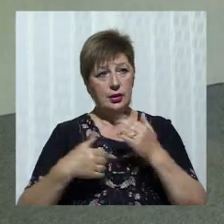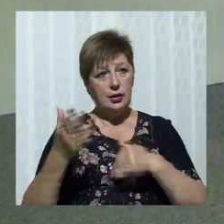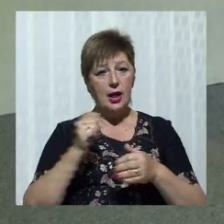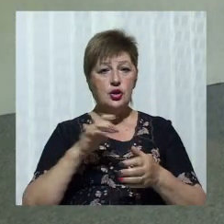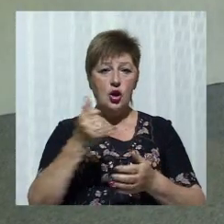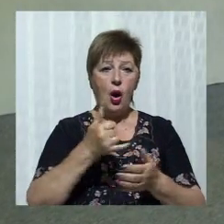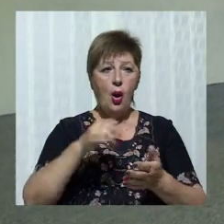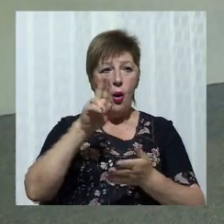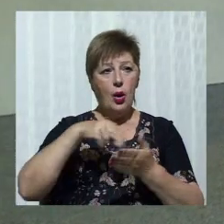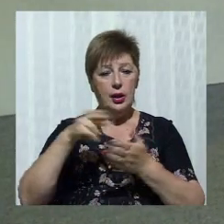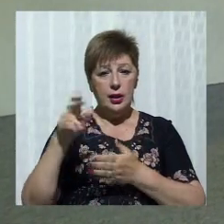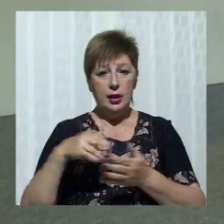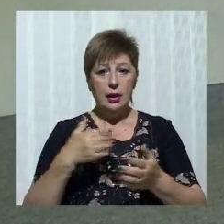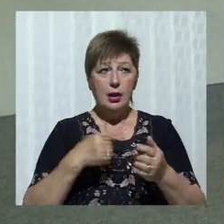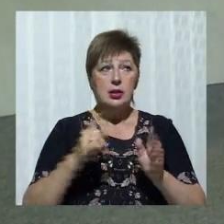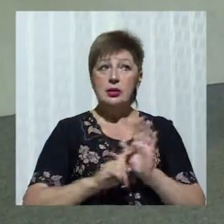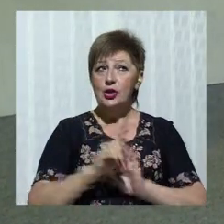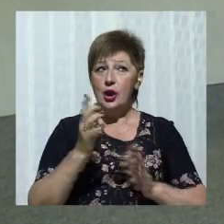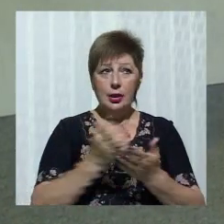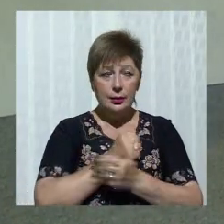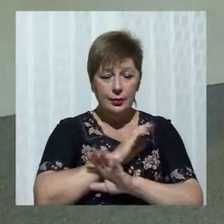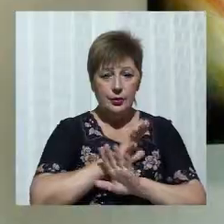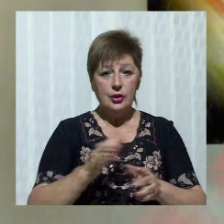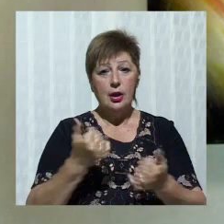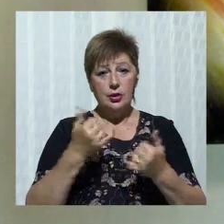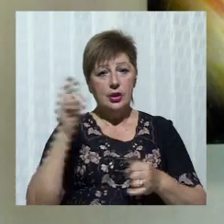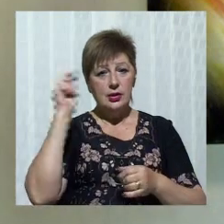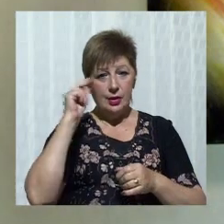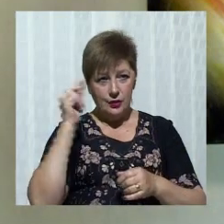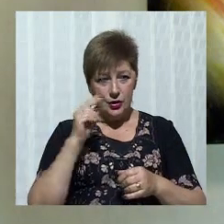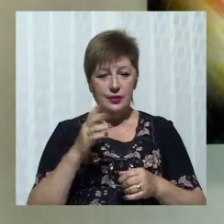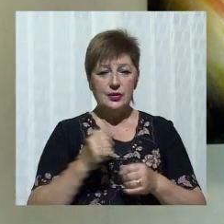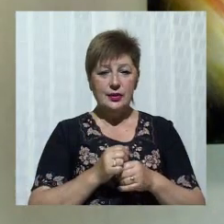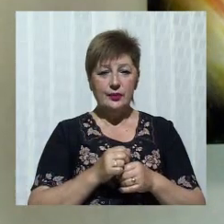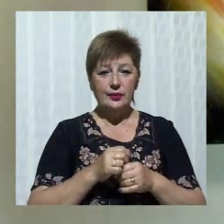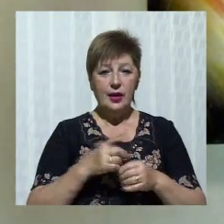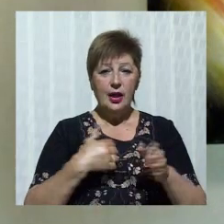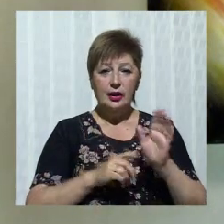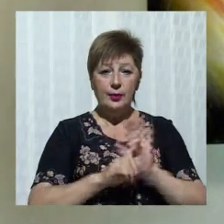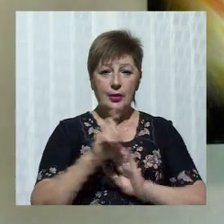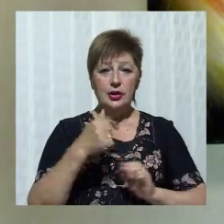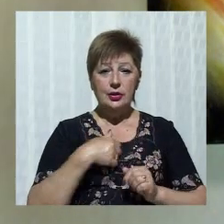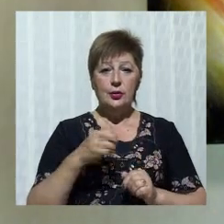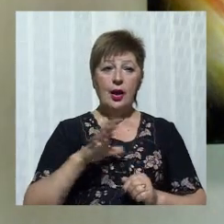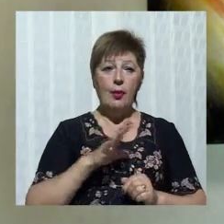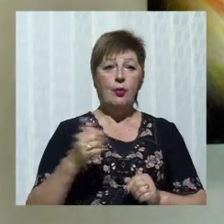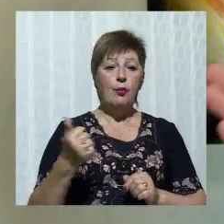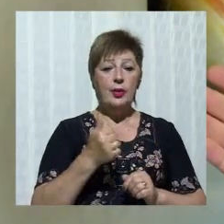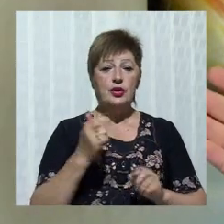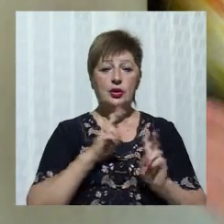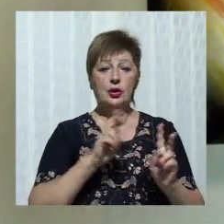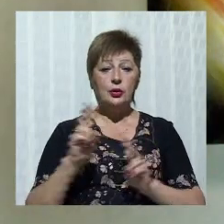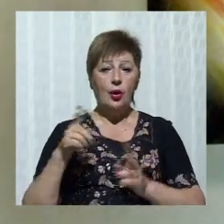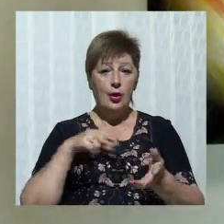були невдалими, але з часом навчився і почав малювати у громадських місцях. Ще на початку я був перший, хто вийшов спочатку на